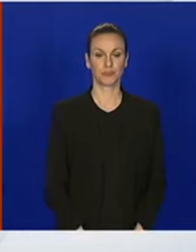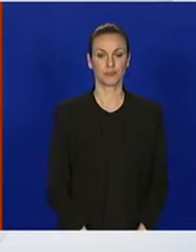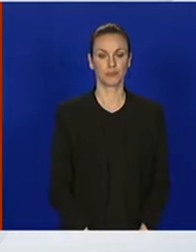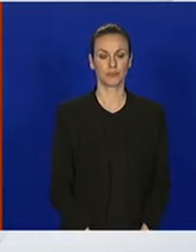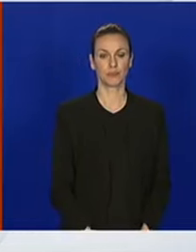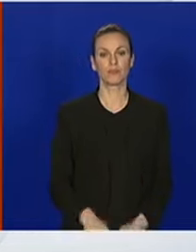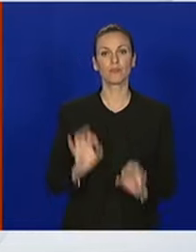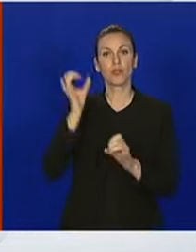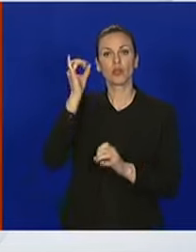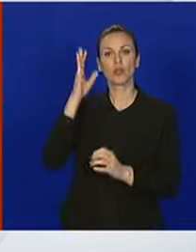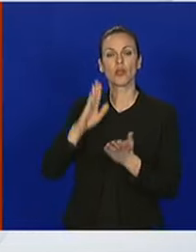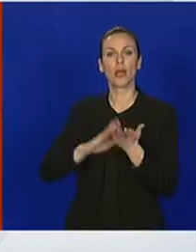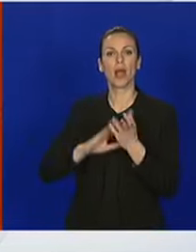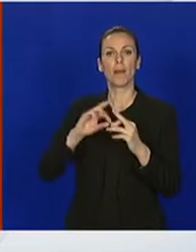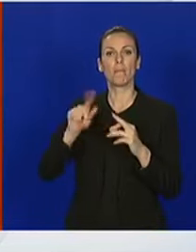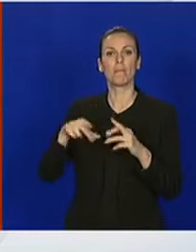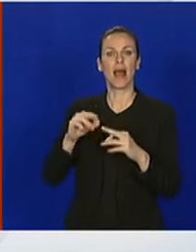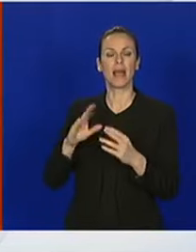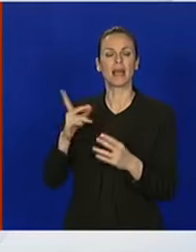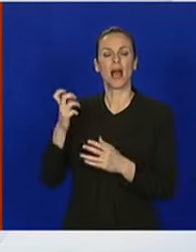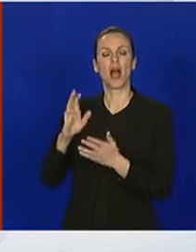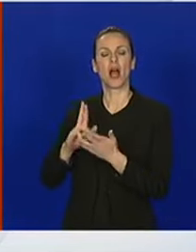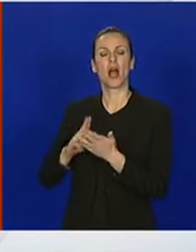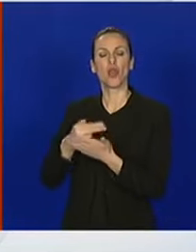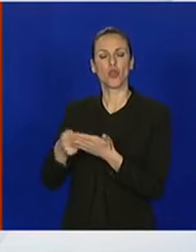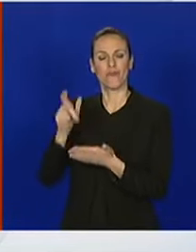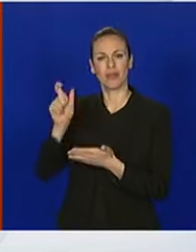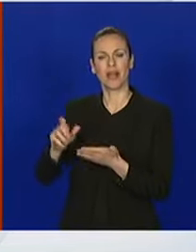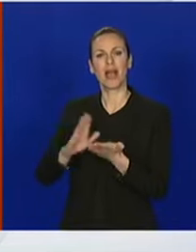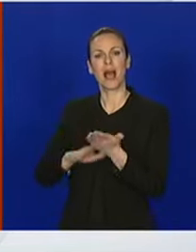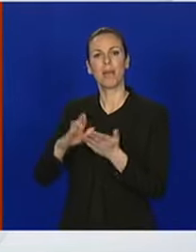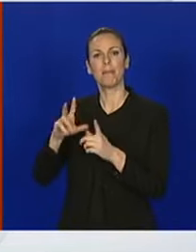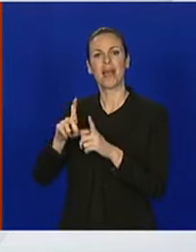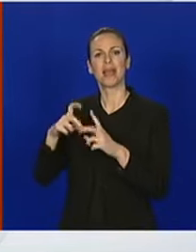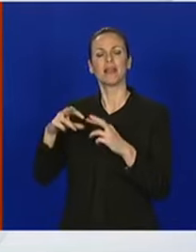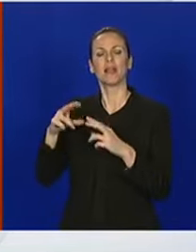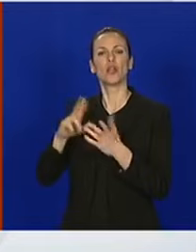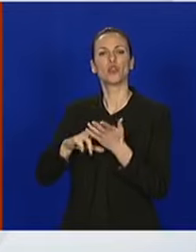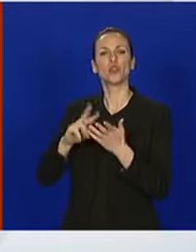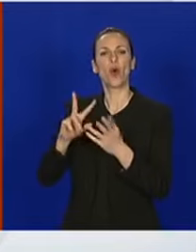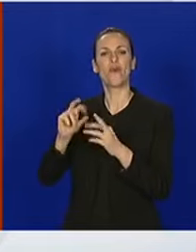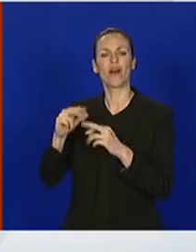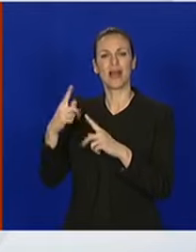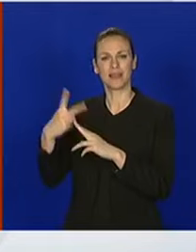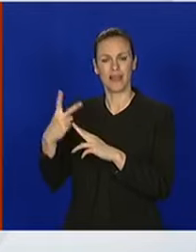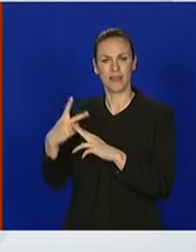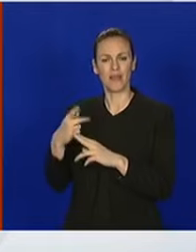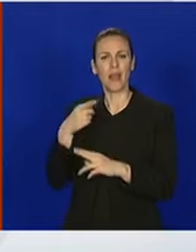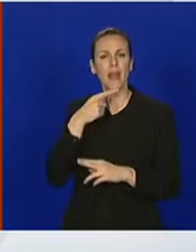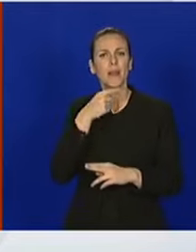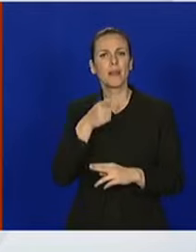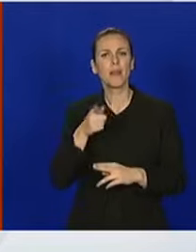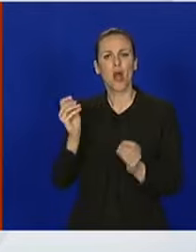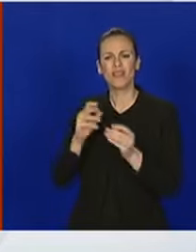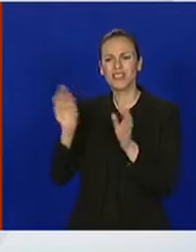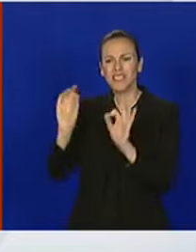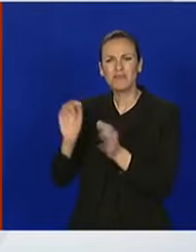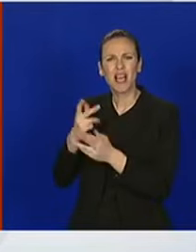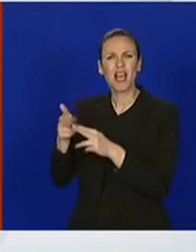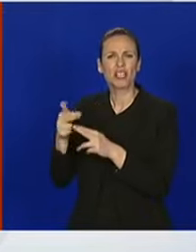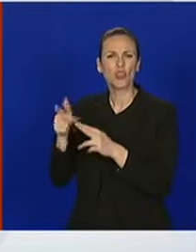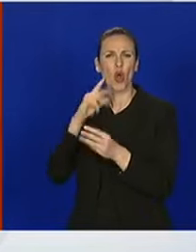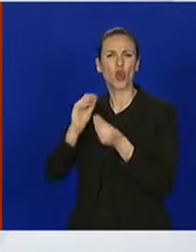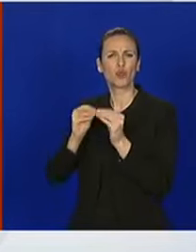Dobar dan, Maja Medaković, Nova TV, gospodina Capaka imam dva pitanja. Vezano uz dezinfekciju u trgovinama koja bi se trebala